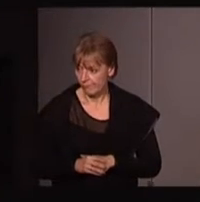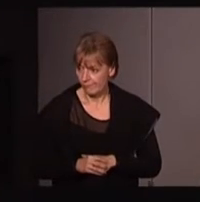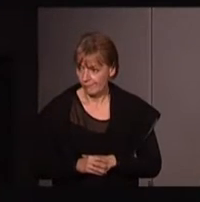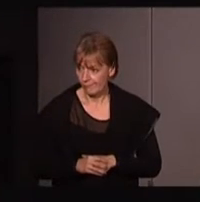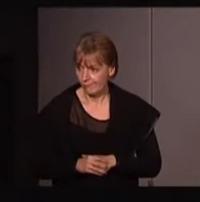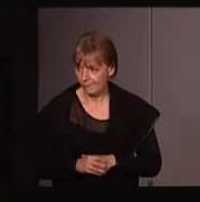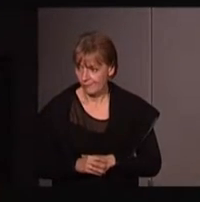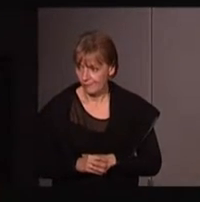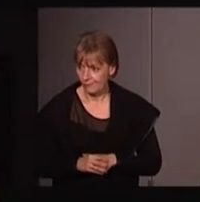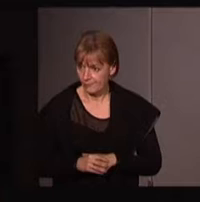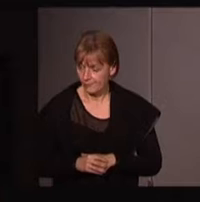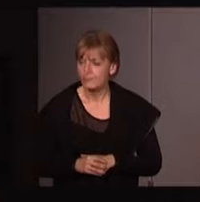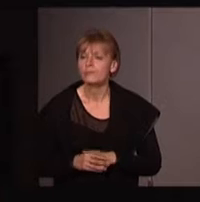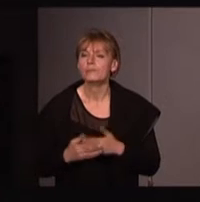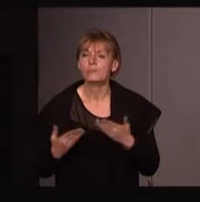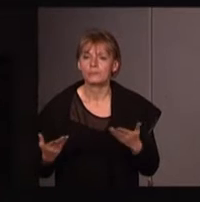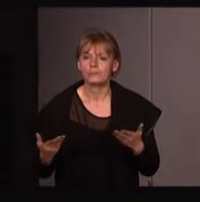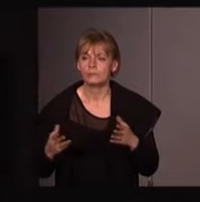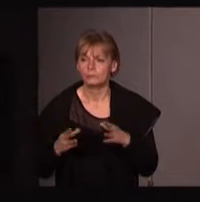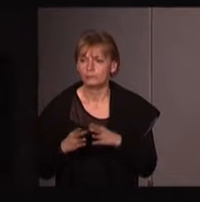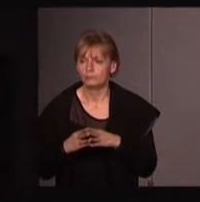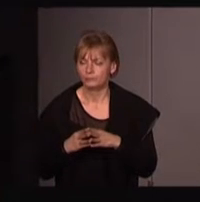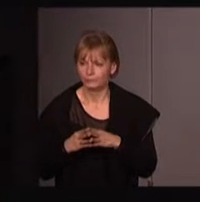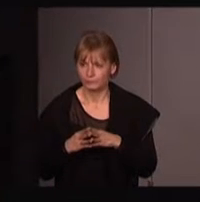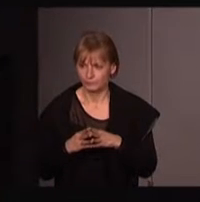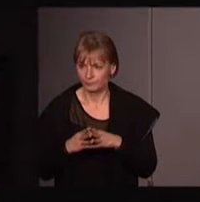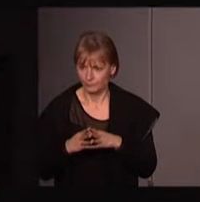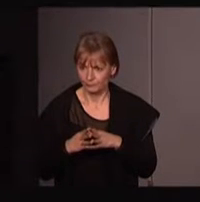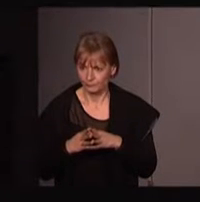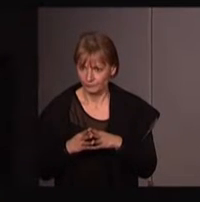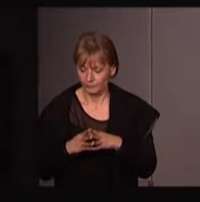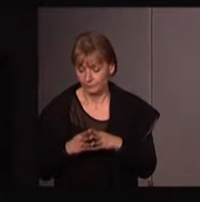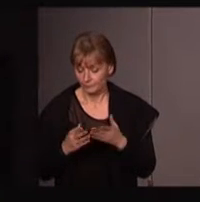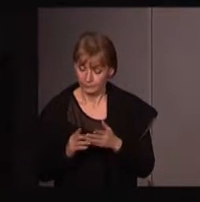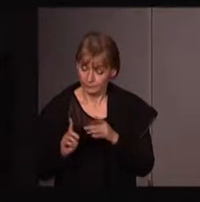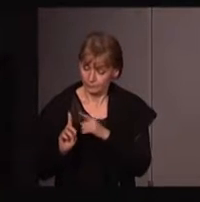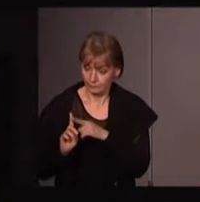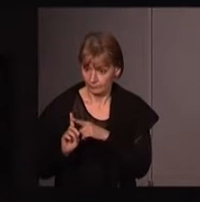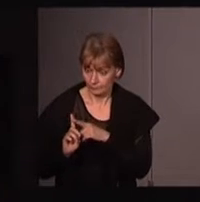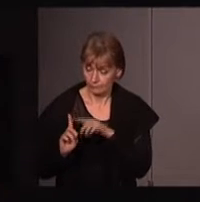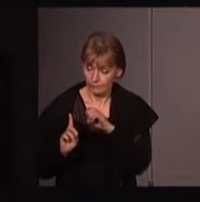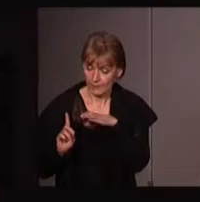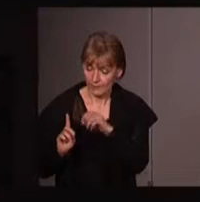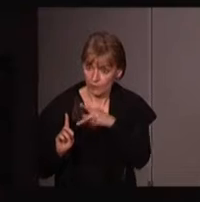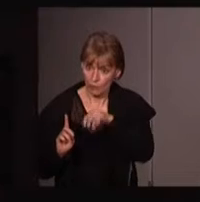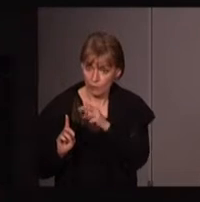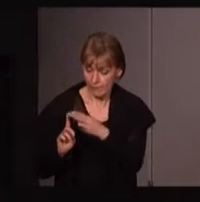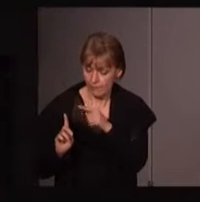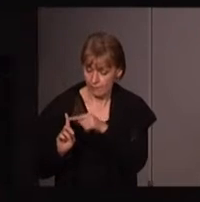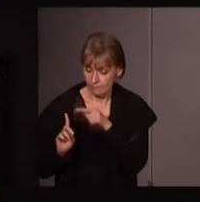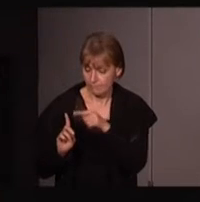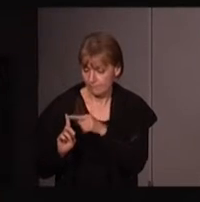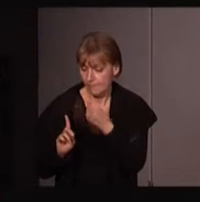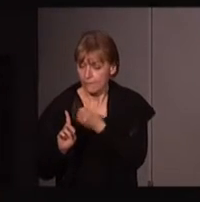Or, la complexité évidemment de la position d'un éco-féministe néopayen tient